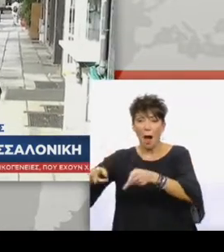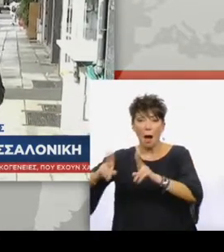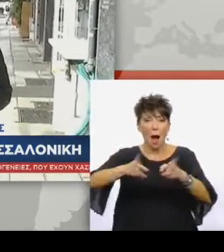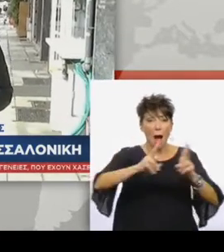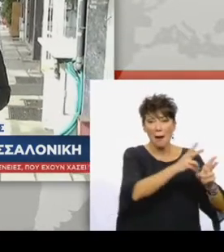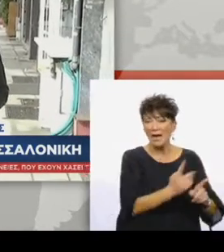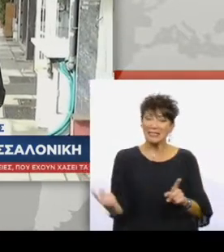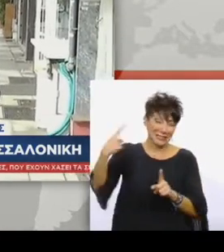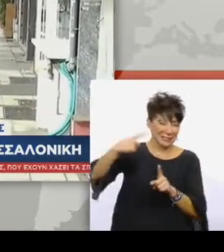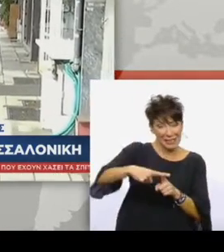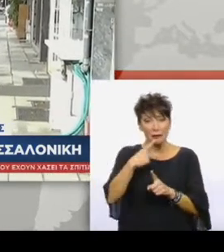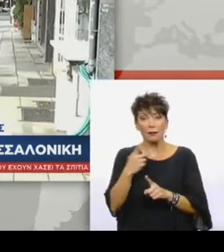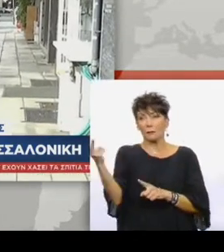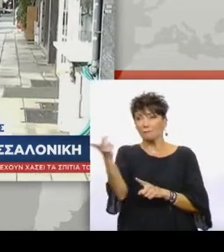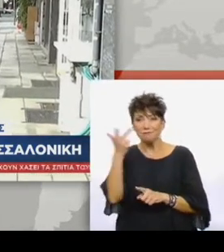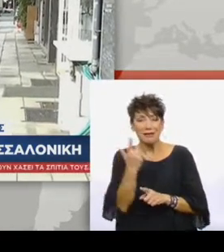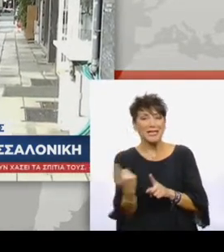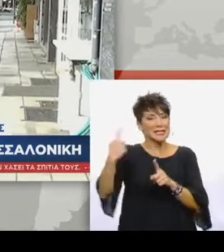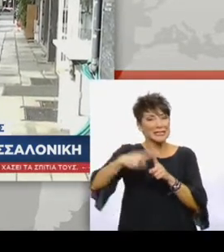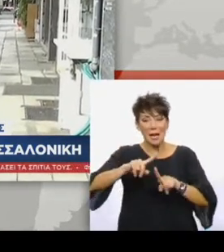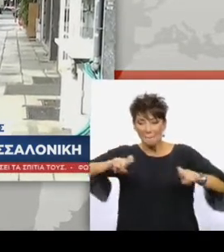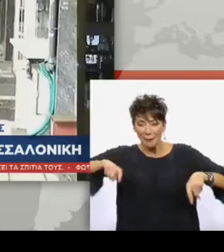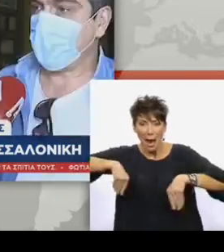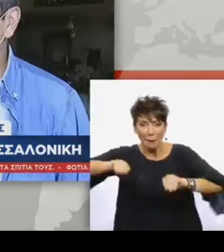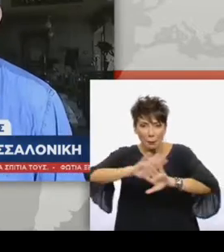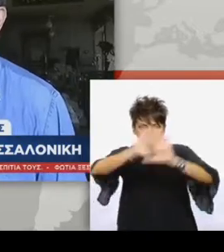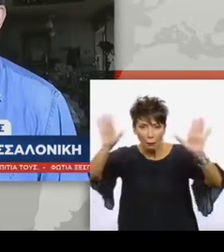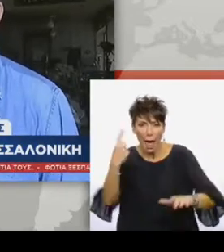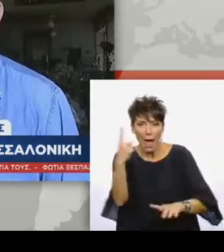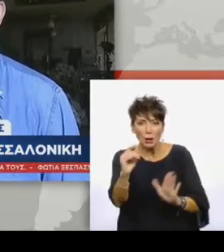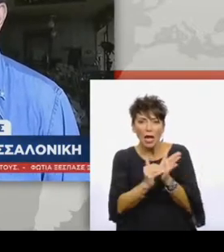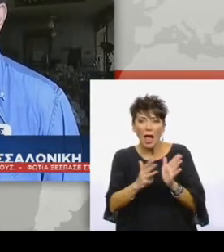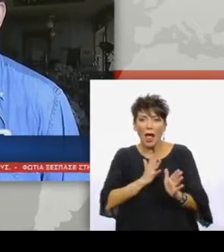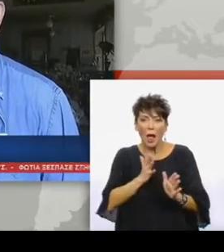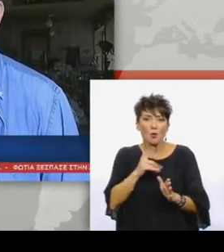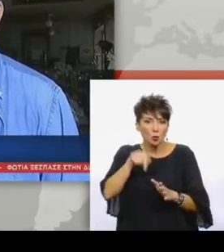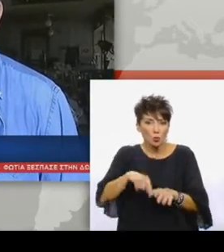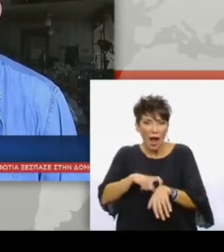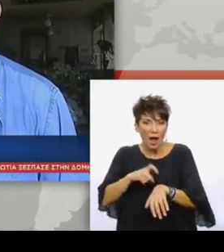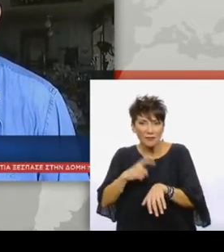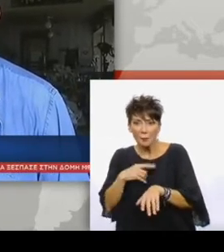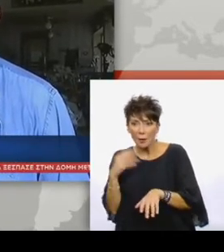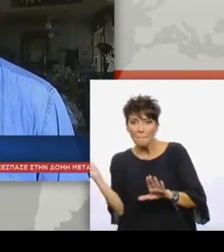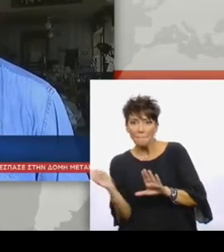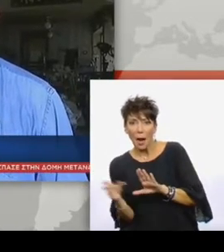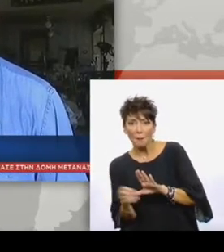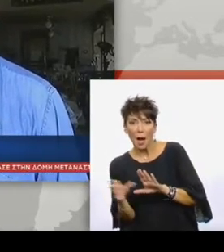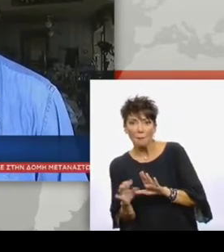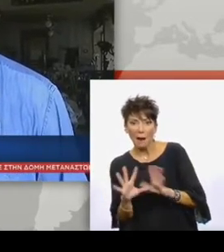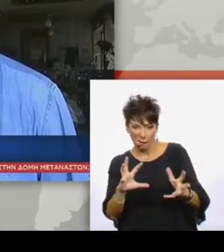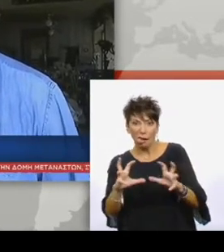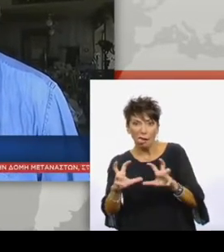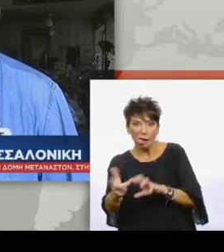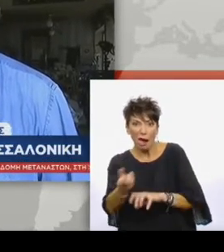εργαζόμενους και τους προμηθευτές ξεπερνούν τις 100.000. Έχουμε χιλιάδες ευρώ σε προμήθειες τα μαγαζιά μας, στις οποίες